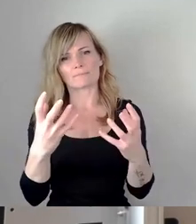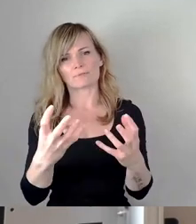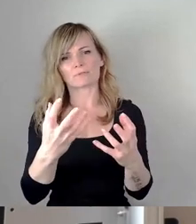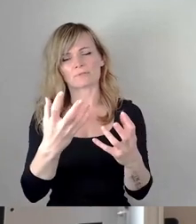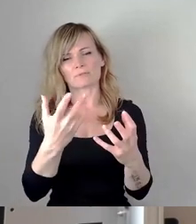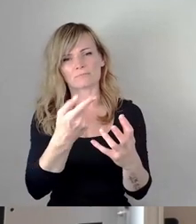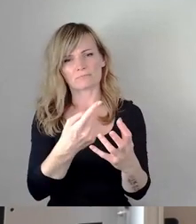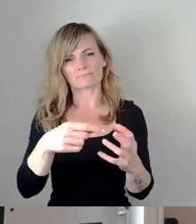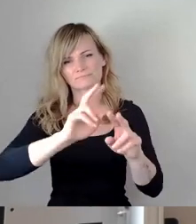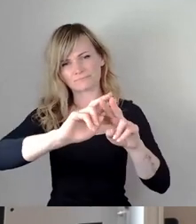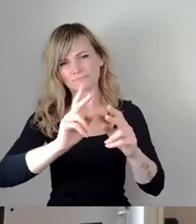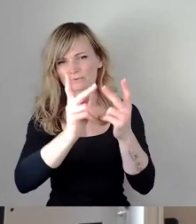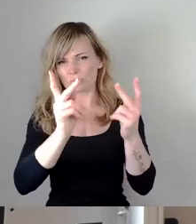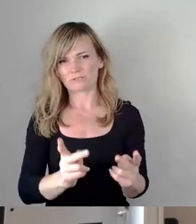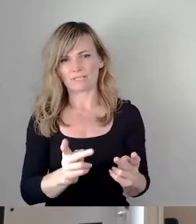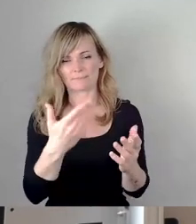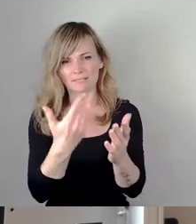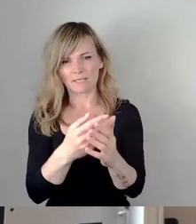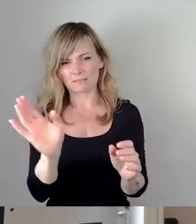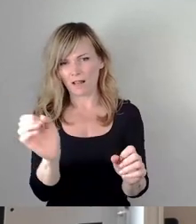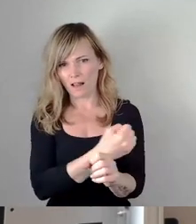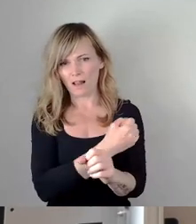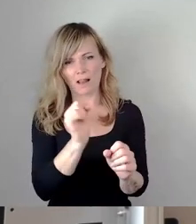die Räder kommen. Das darf nicht passieren.